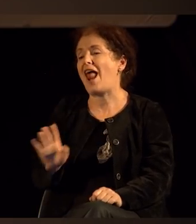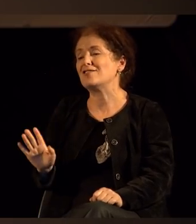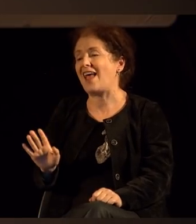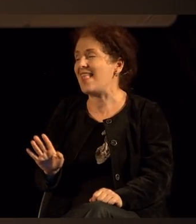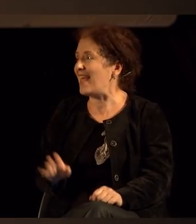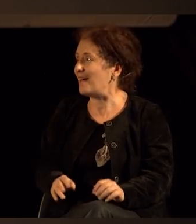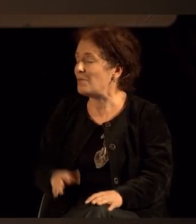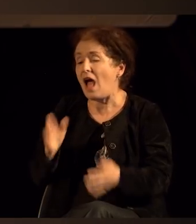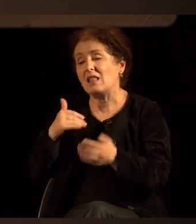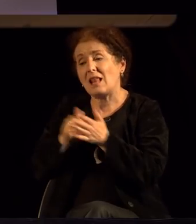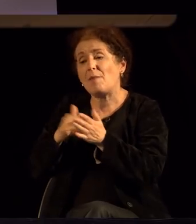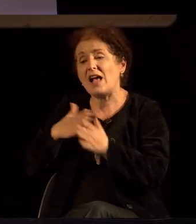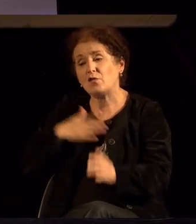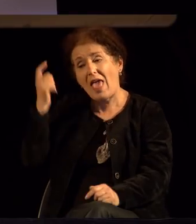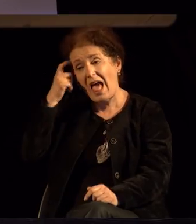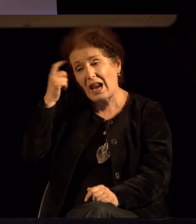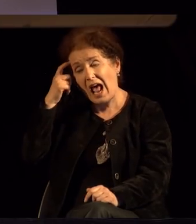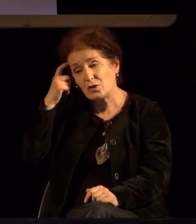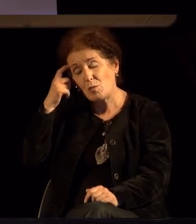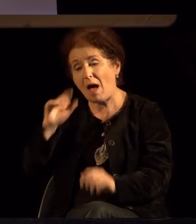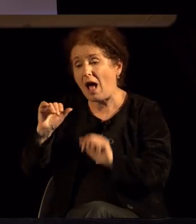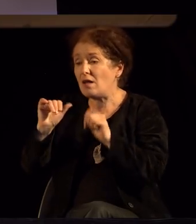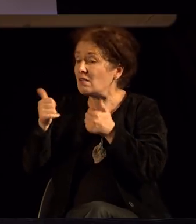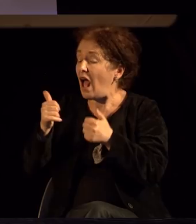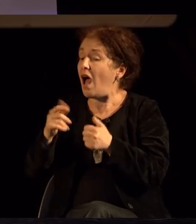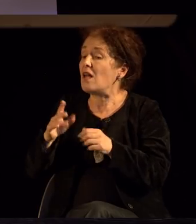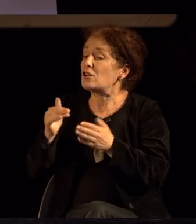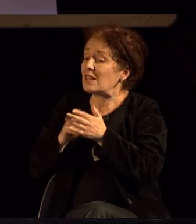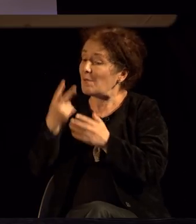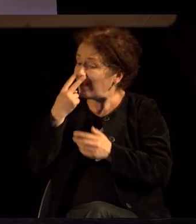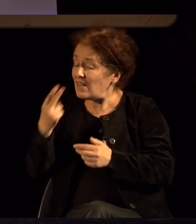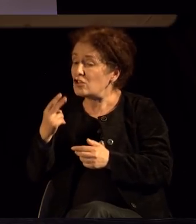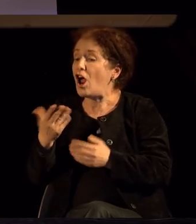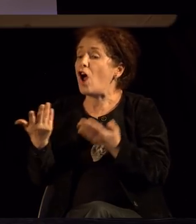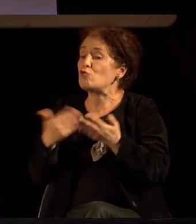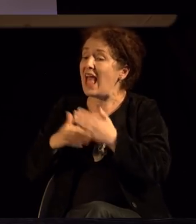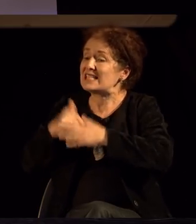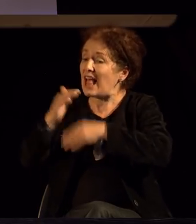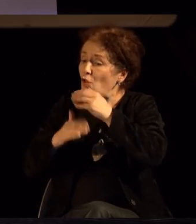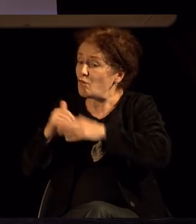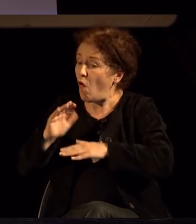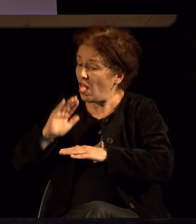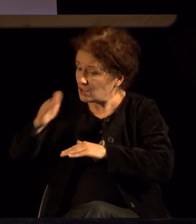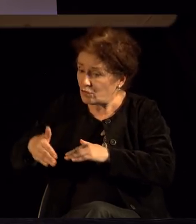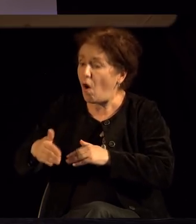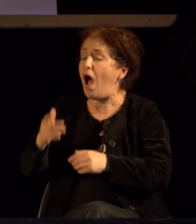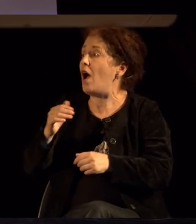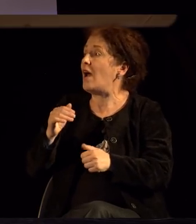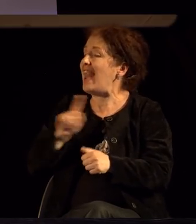знам со својот разум дека после тоа ќе следи големо задоволство. Исто така не треба